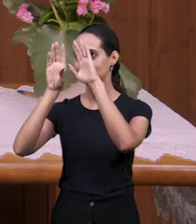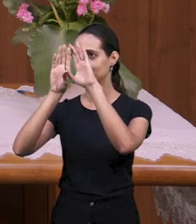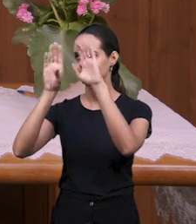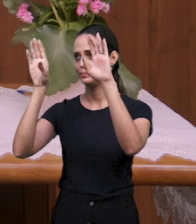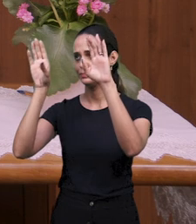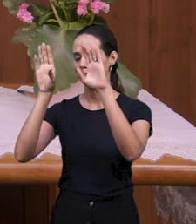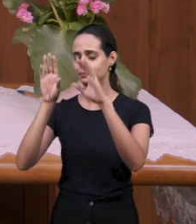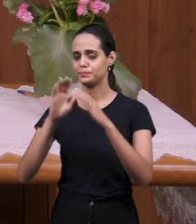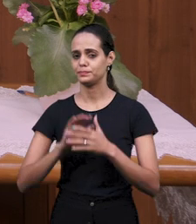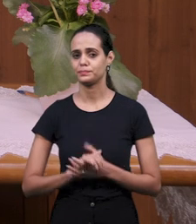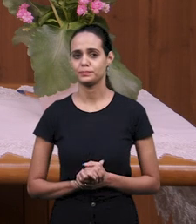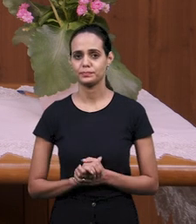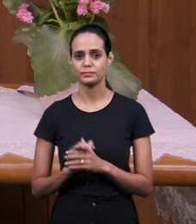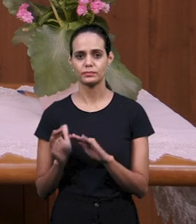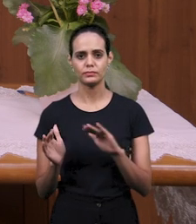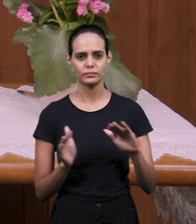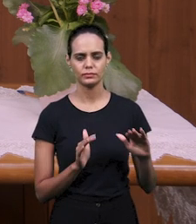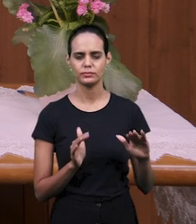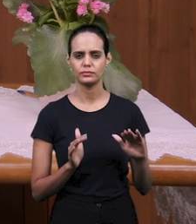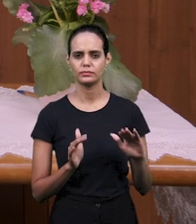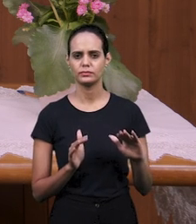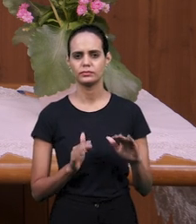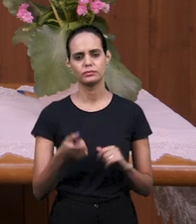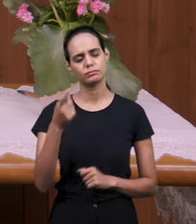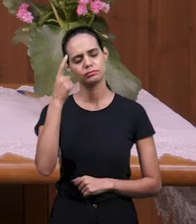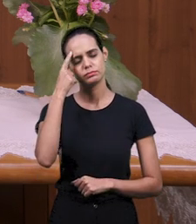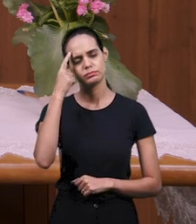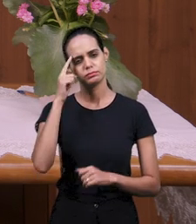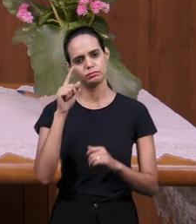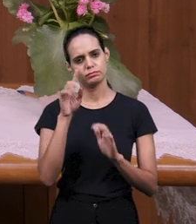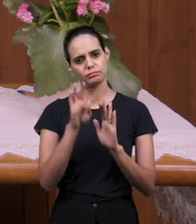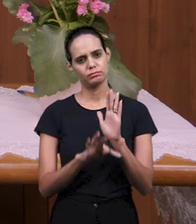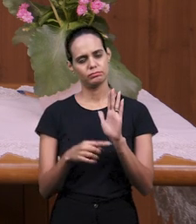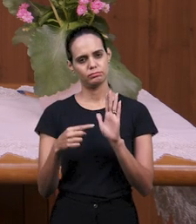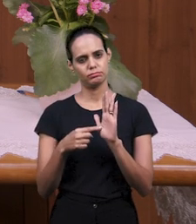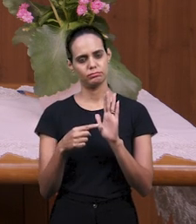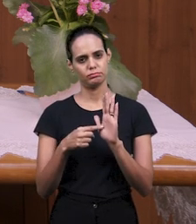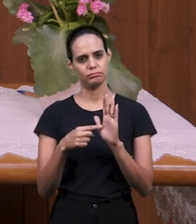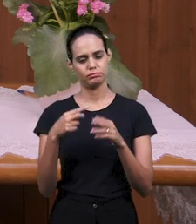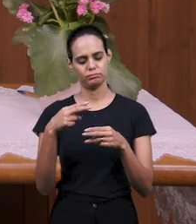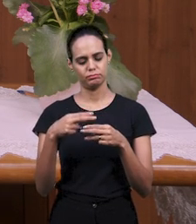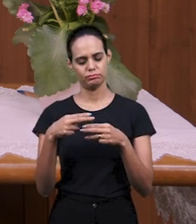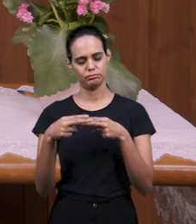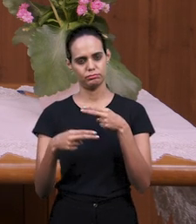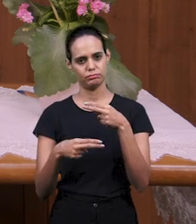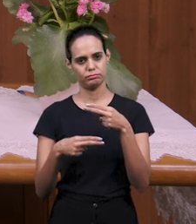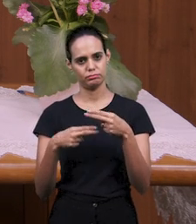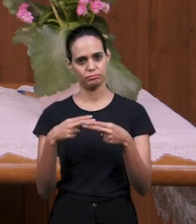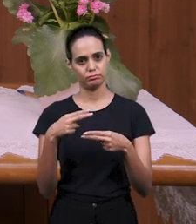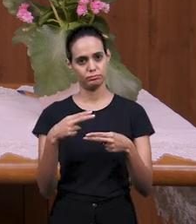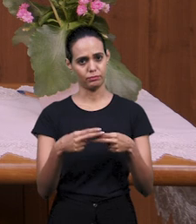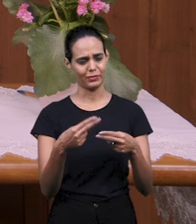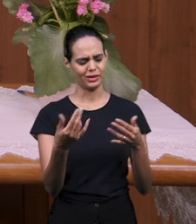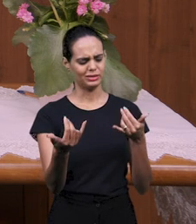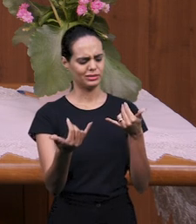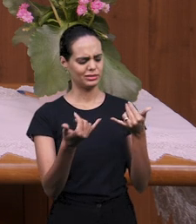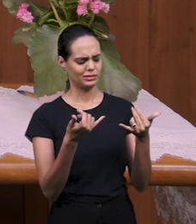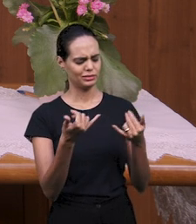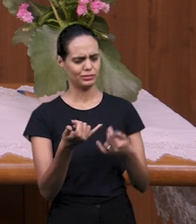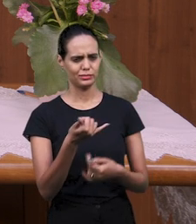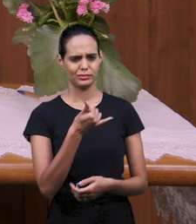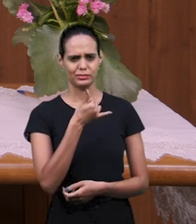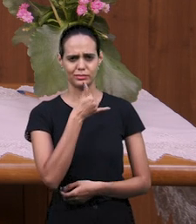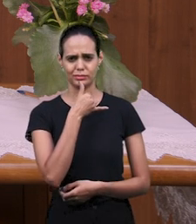тексте Нееми, он получил печальные новости, что те, кто не